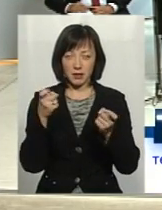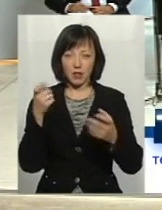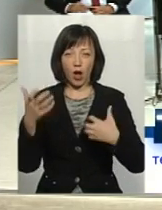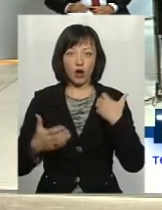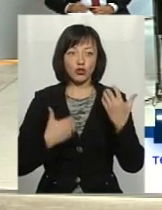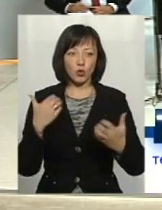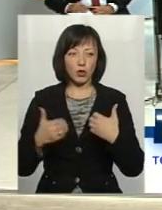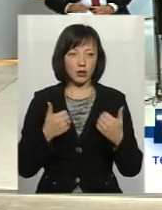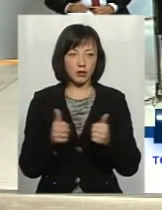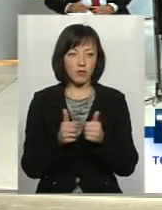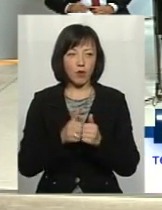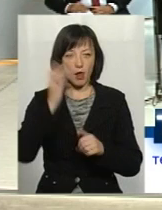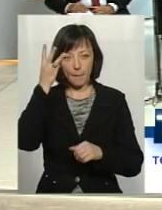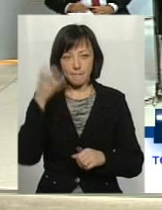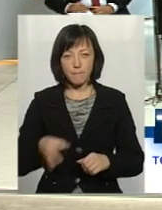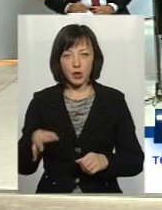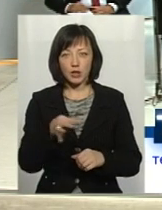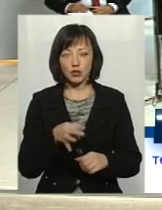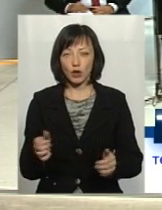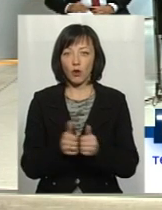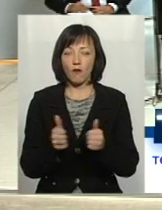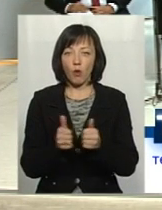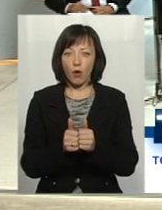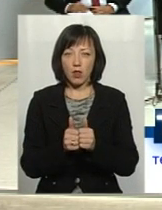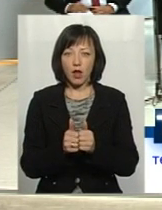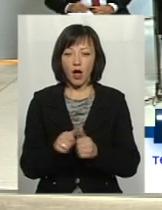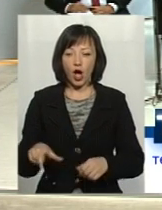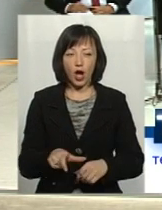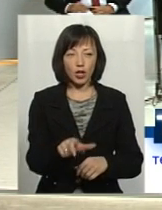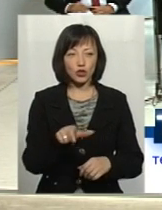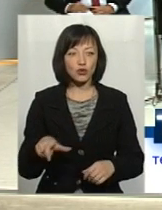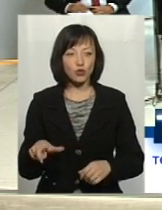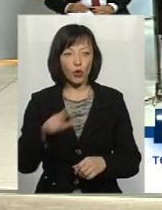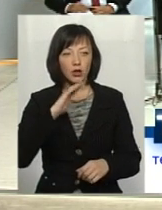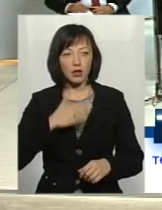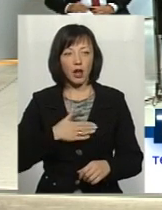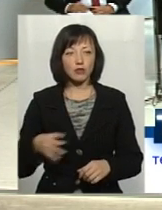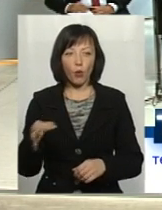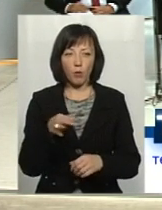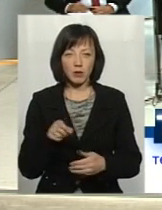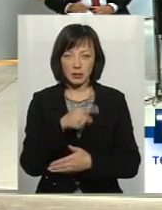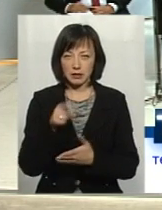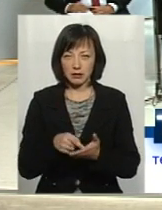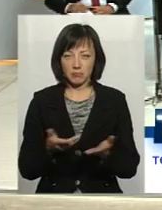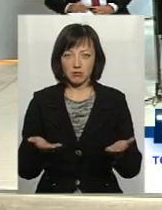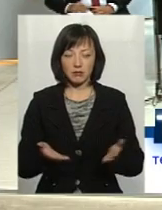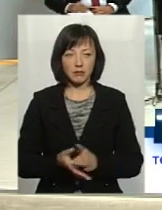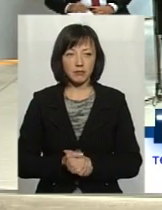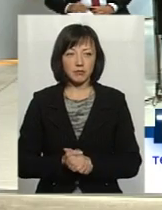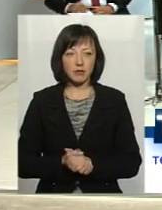ажіотаж довкола Хмельниччини, довкола річок нашої області, такий